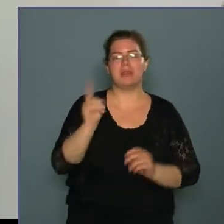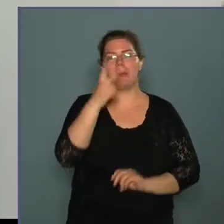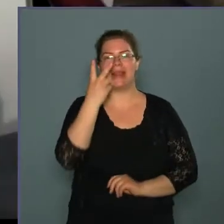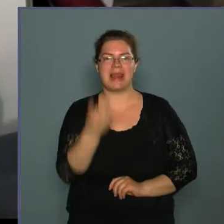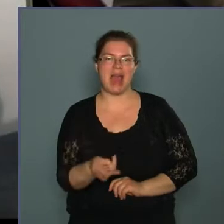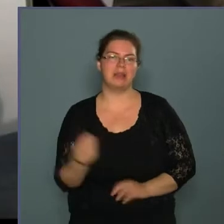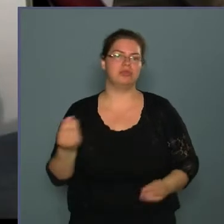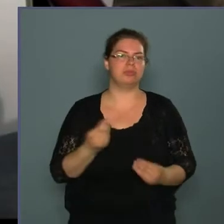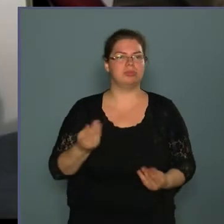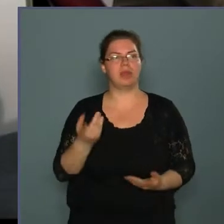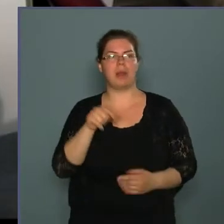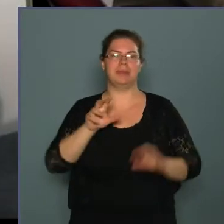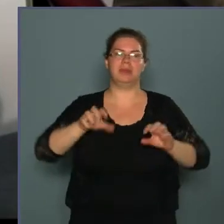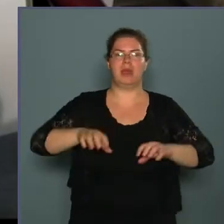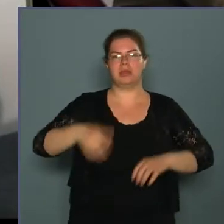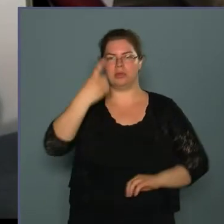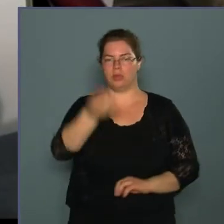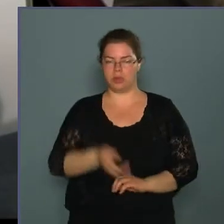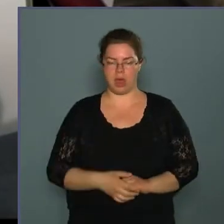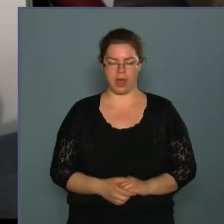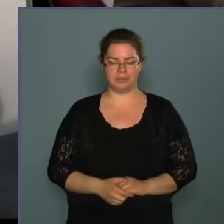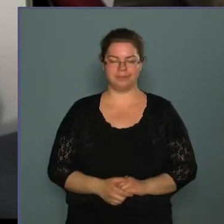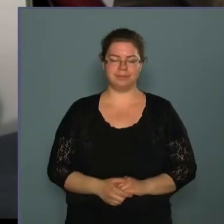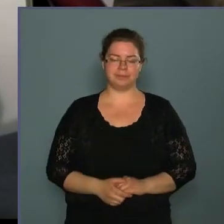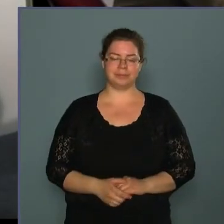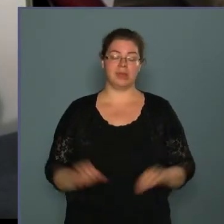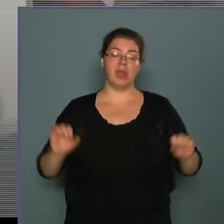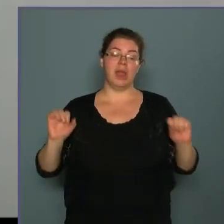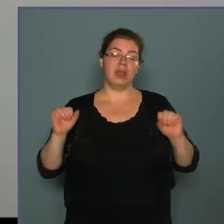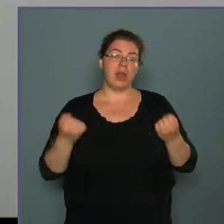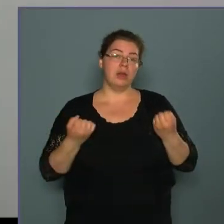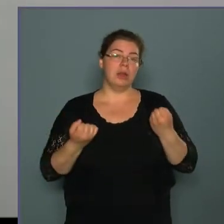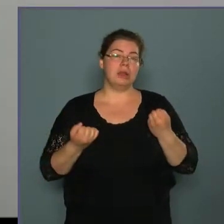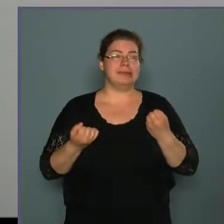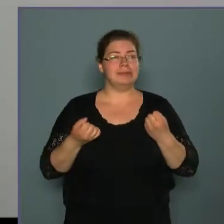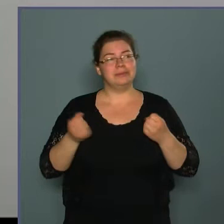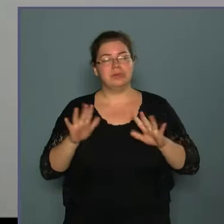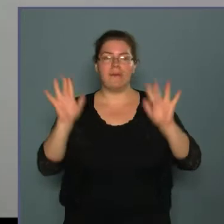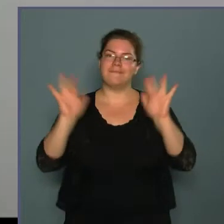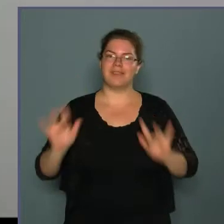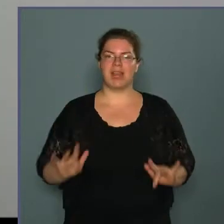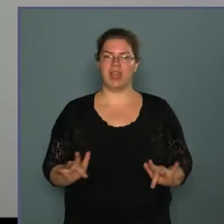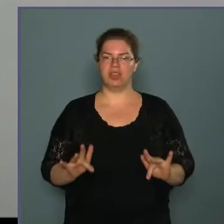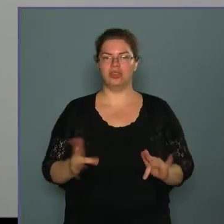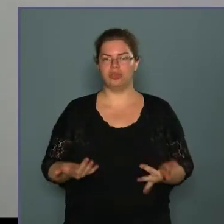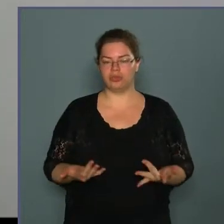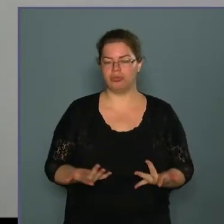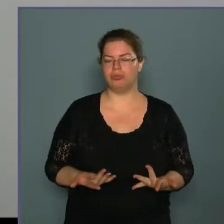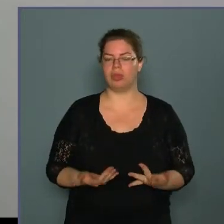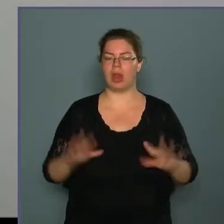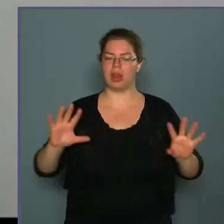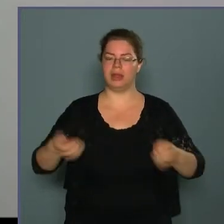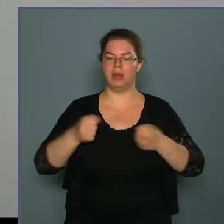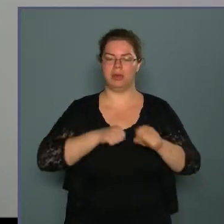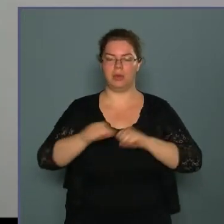látnak, és mi az, amit tenni tudnak? Gyakorlatilag egy viszonylag friss szerveződésről van szó létrehozta